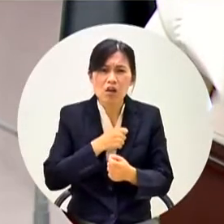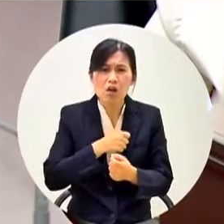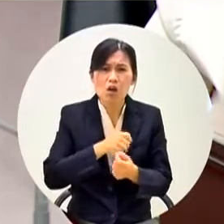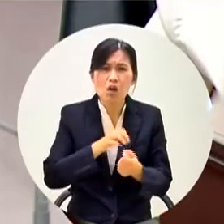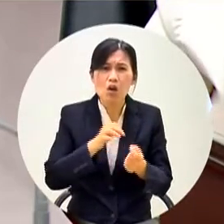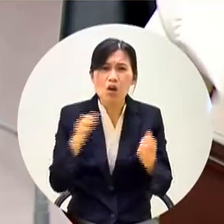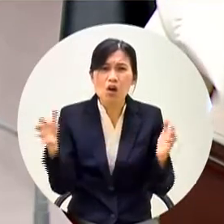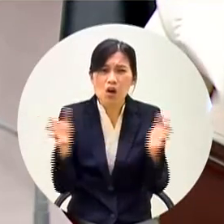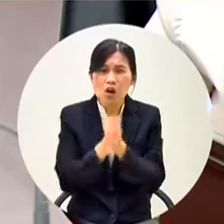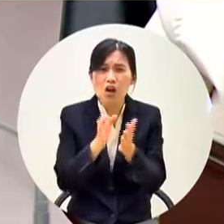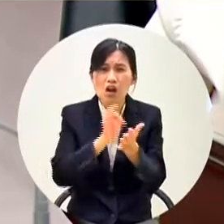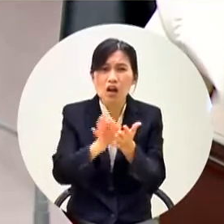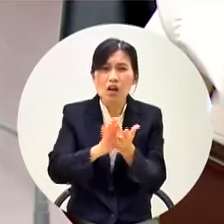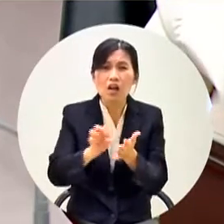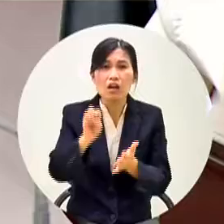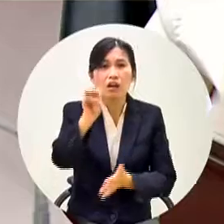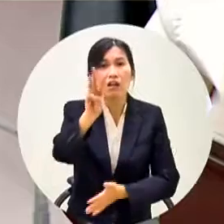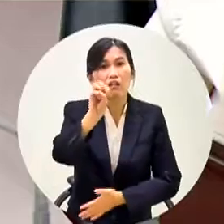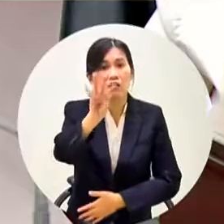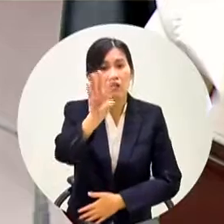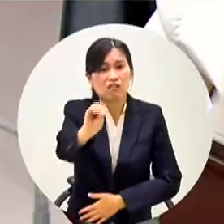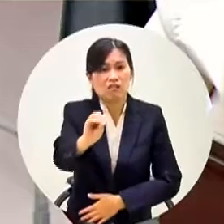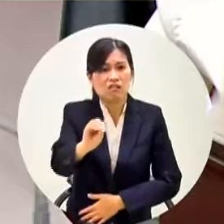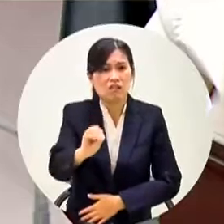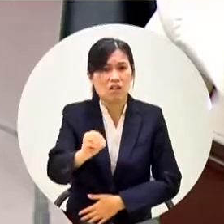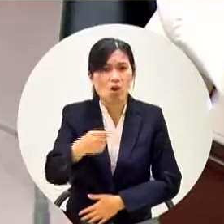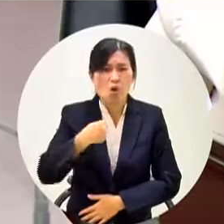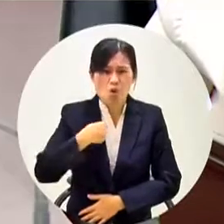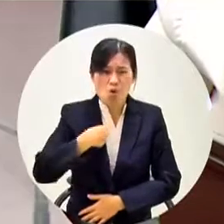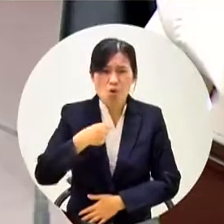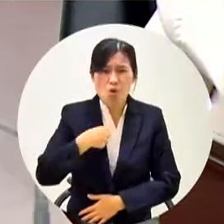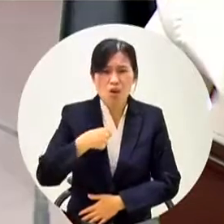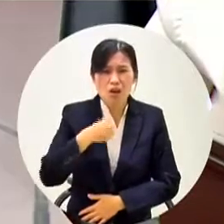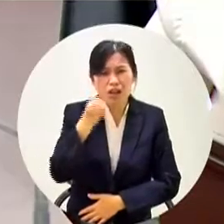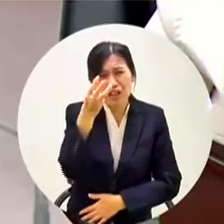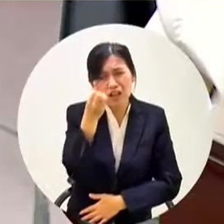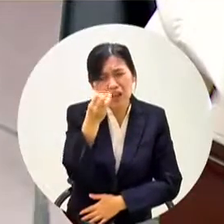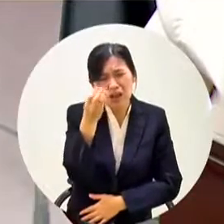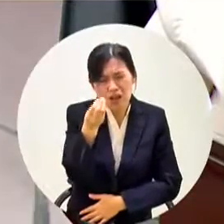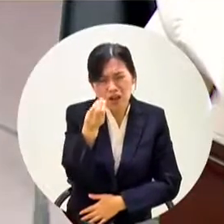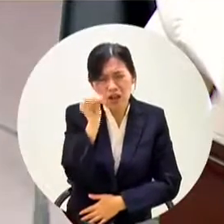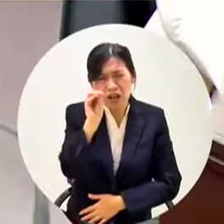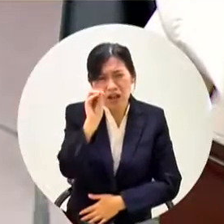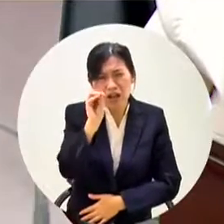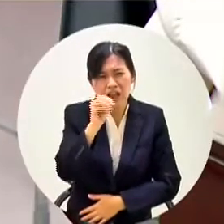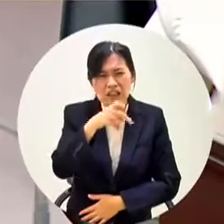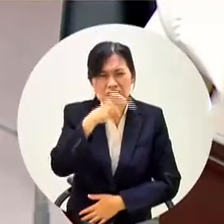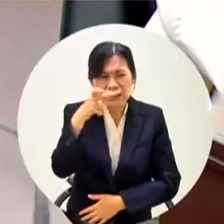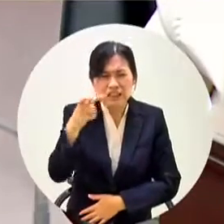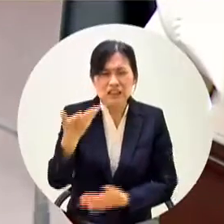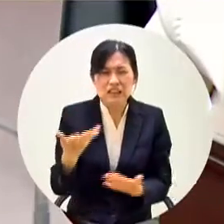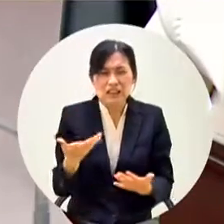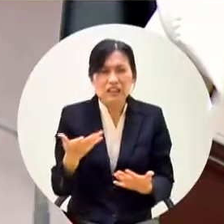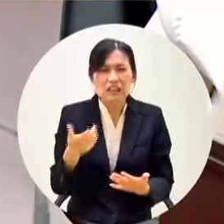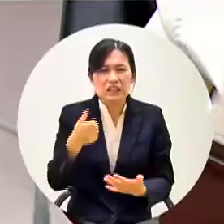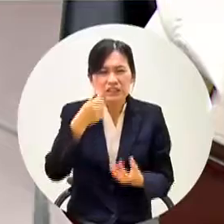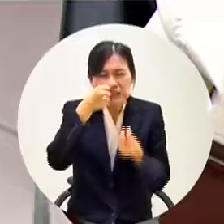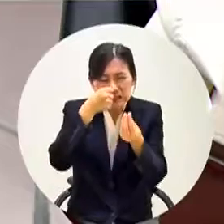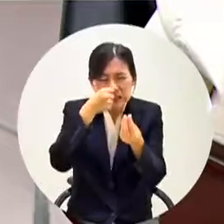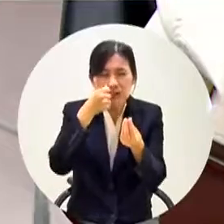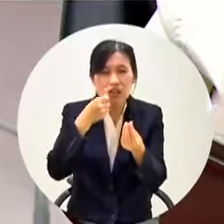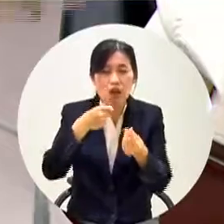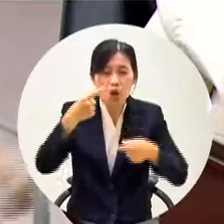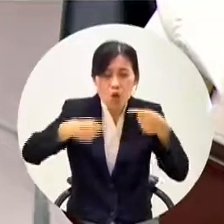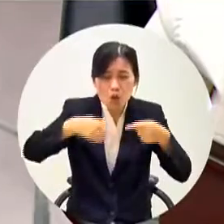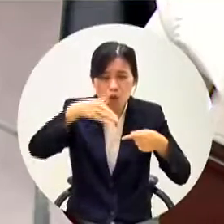你知道嗎三百萬而已三百萬而已增加一堂啊三百萬而已你古山延城